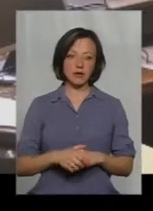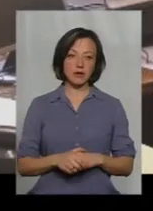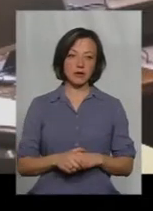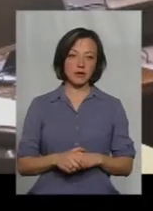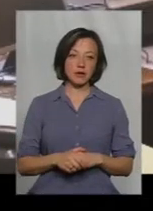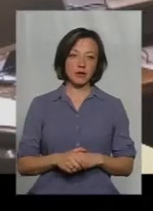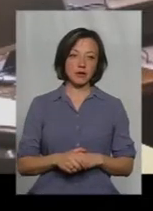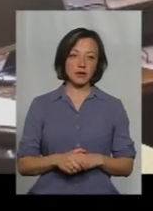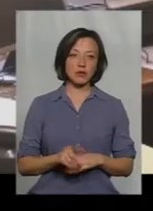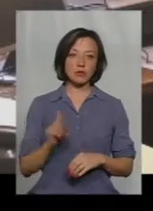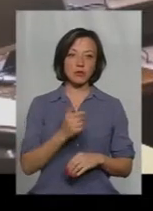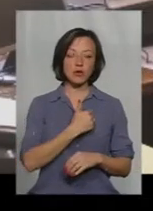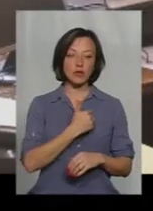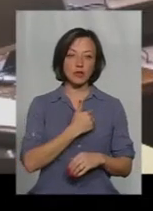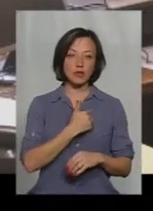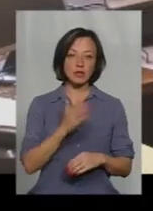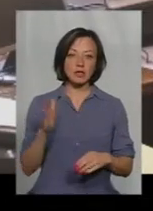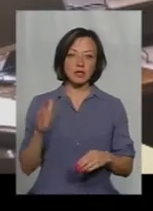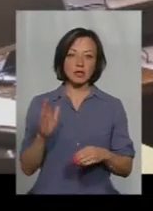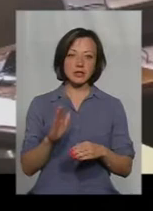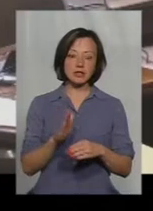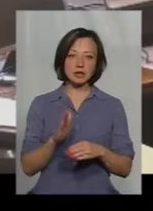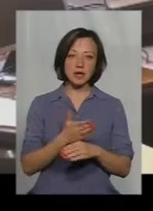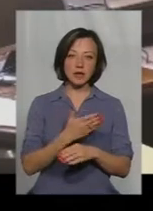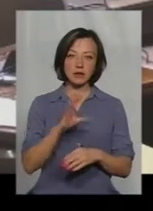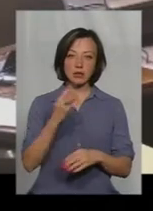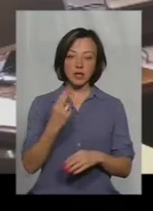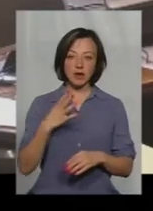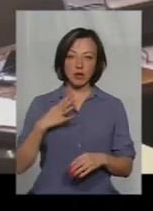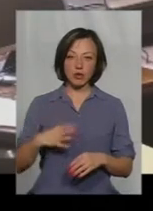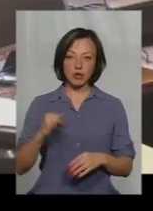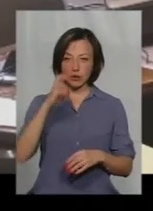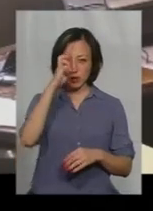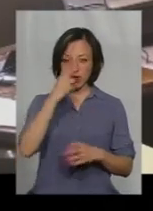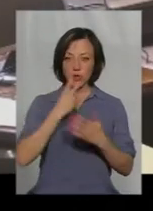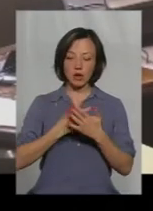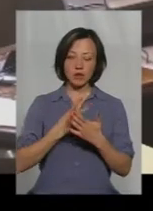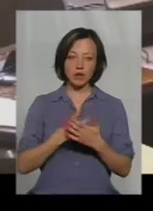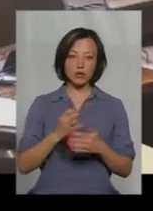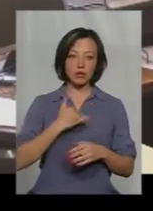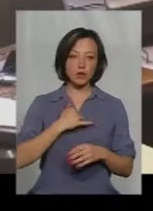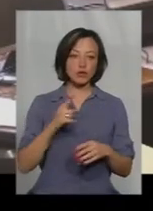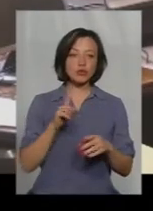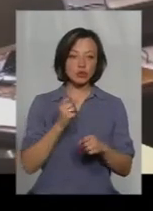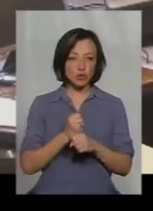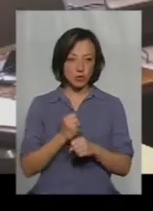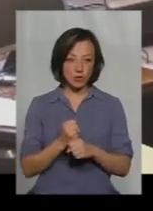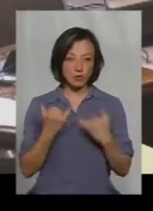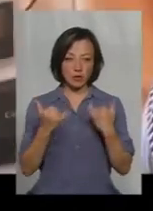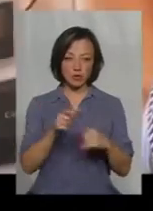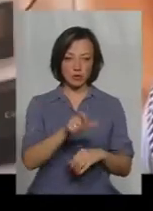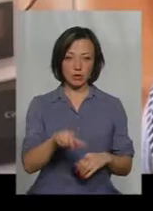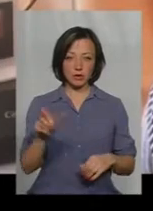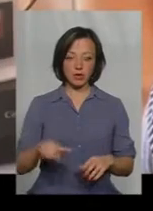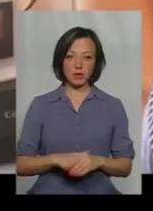Мінімум, щоб хоч зняти цю і соціальну напругу, і щоб держава показала, що в нас щось робить для цих